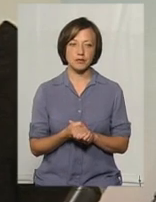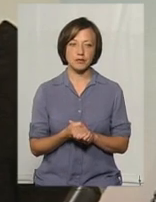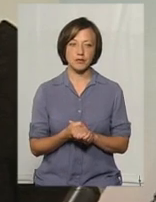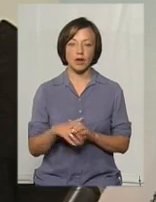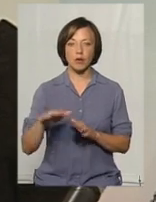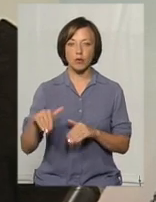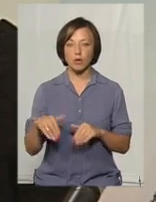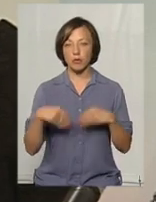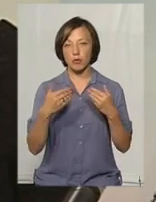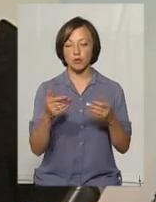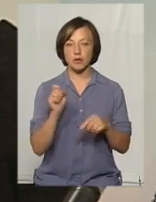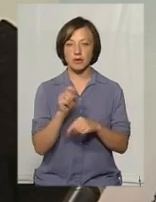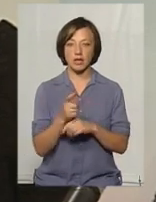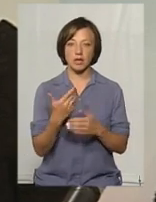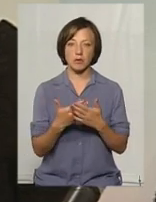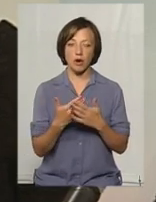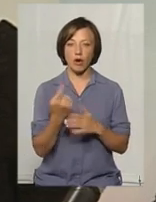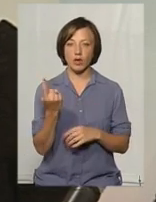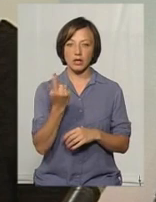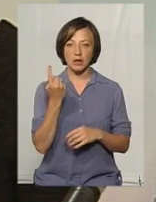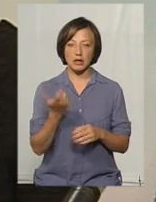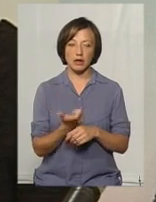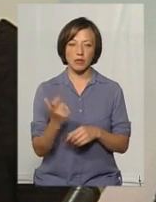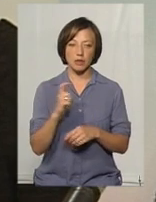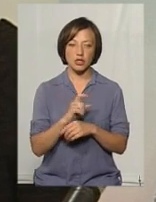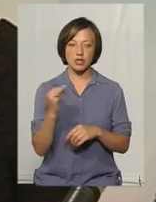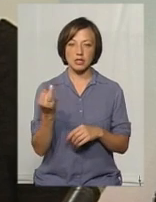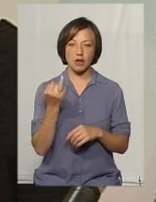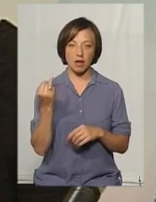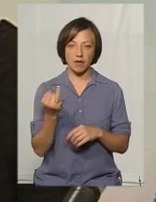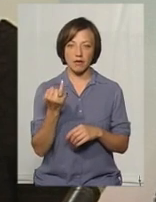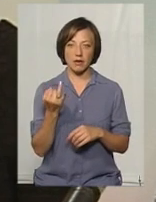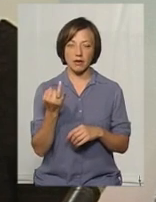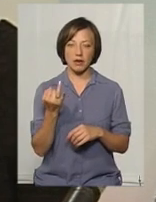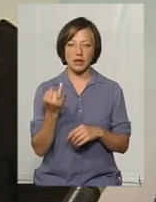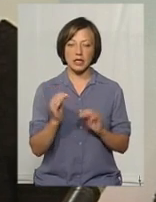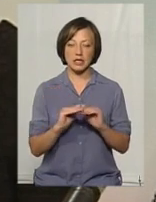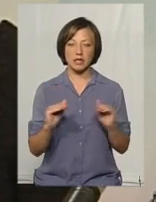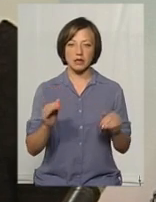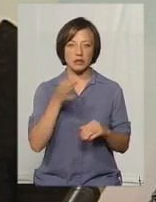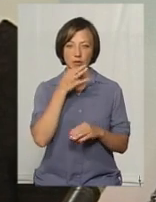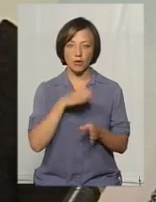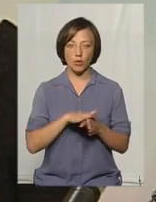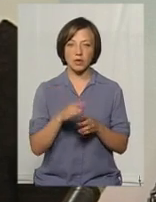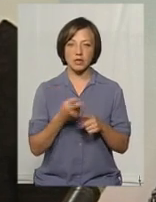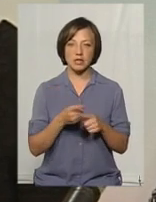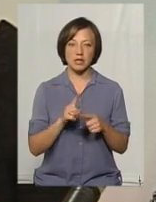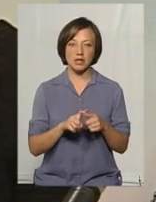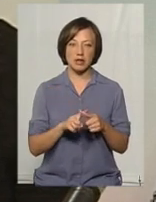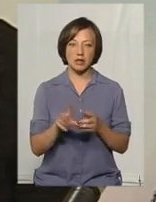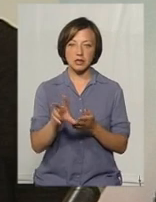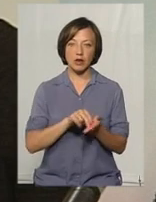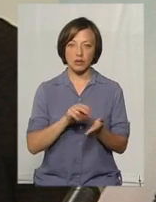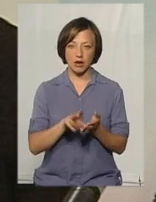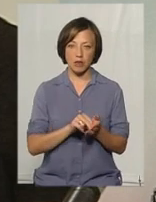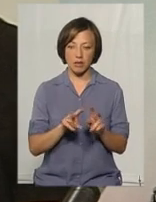пропонуємо завдання. Наприклад, одне із таких найбільш цікавих, які діти залюбки виконуються, виконують за зразком.